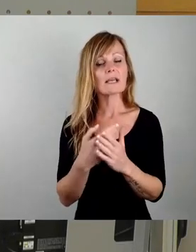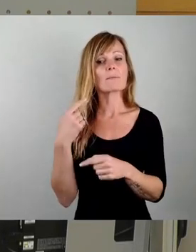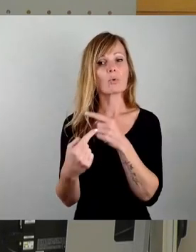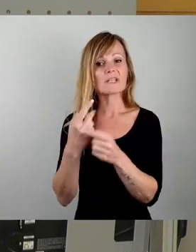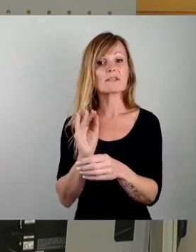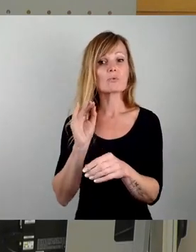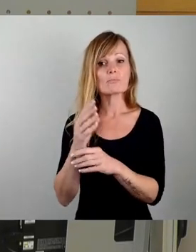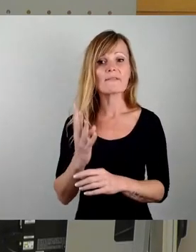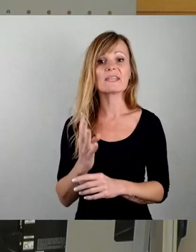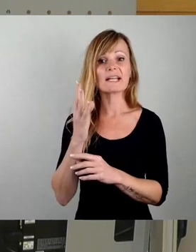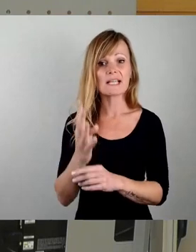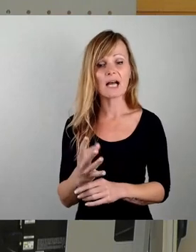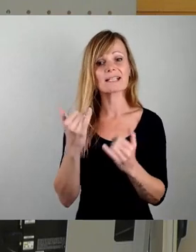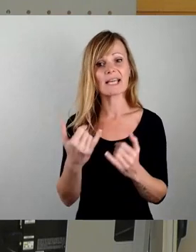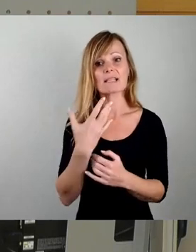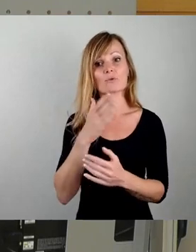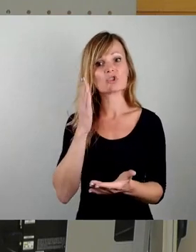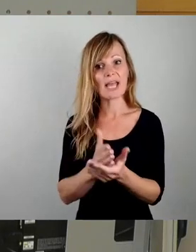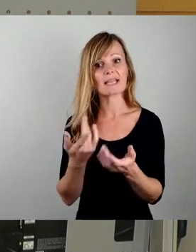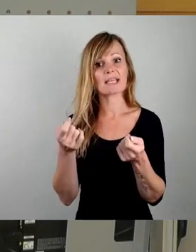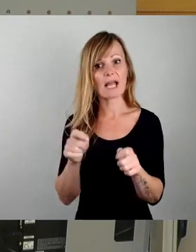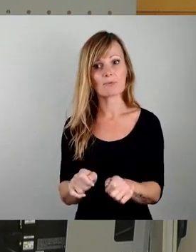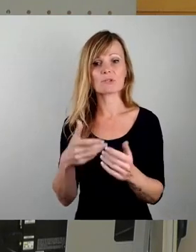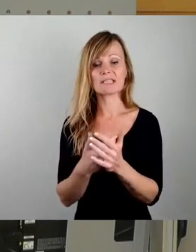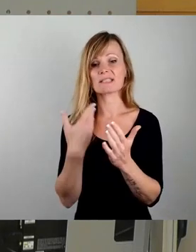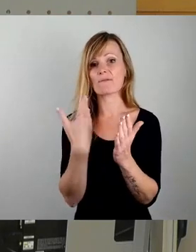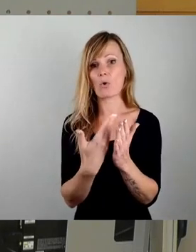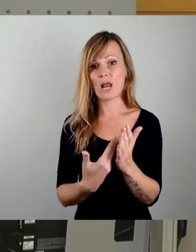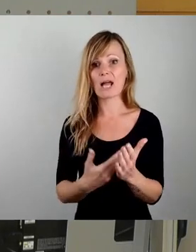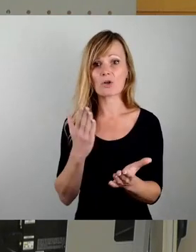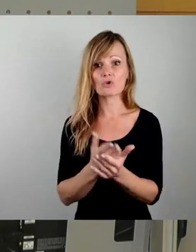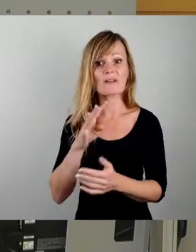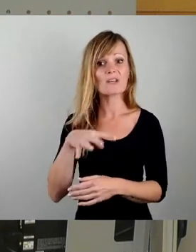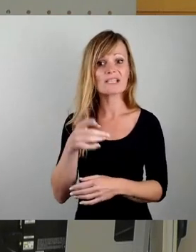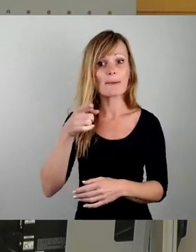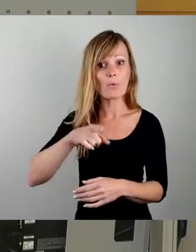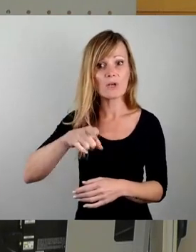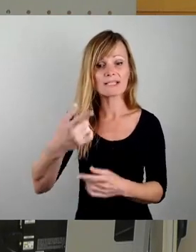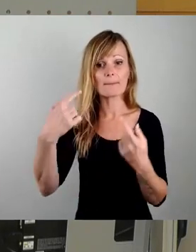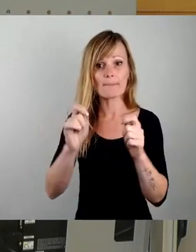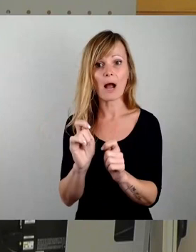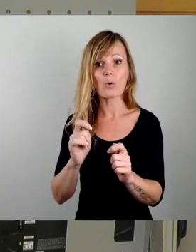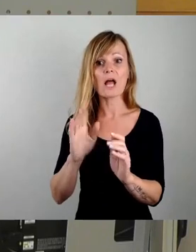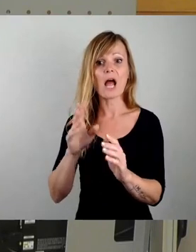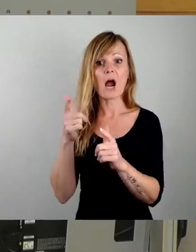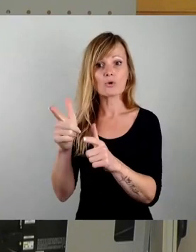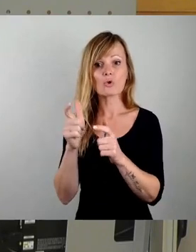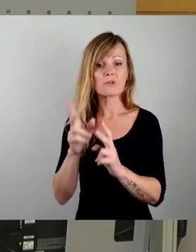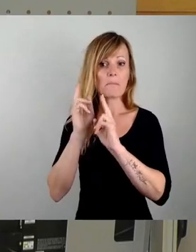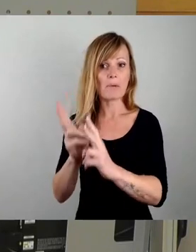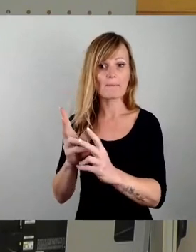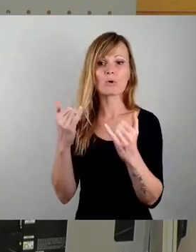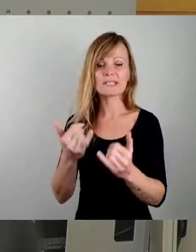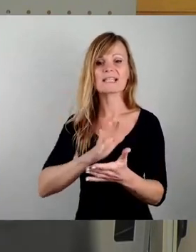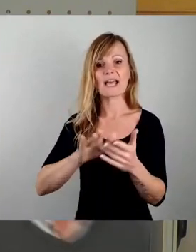endlich auch mal zu Ende bringen. Diese Vorlage lag 14 Monate lang im Bauausschuss herum. Und da kann man jetzt, glaube ich, auch einfach mal einen